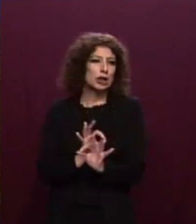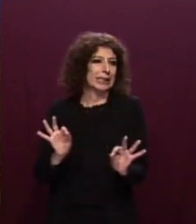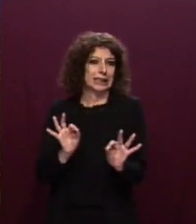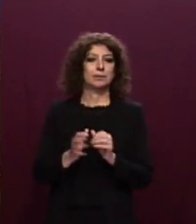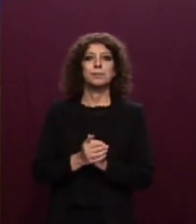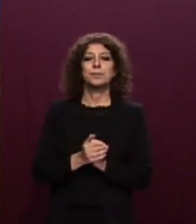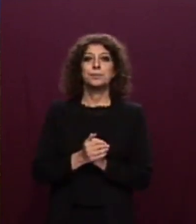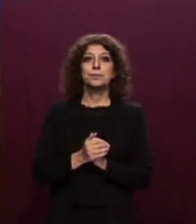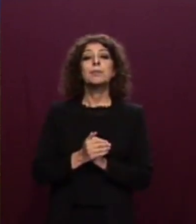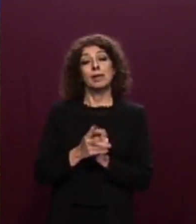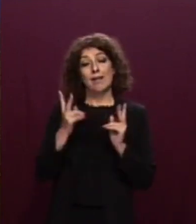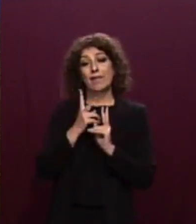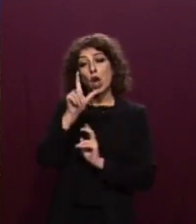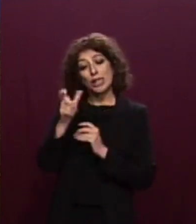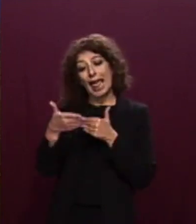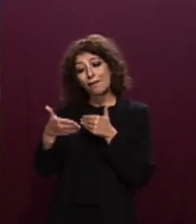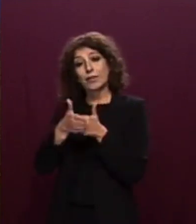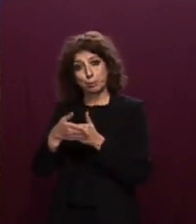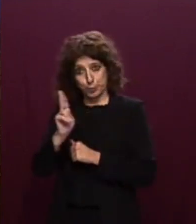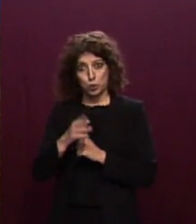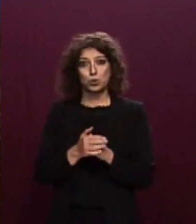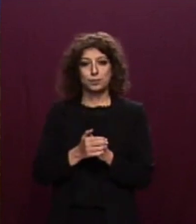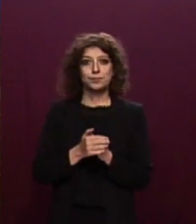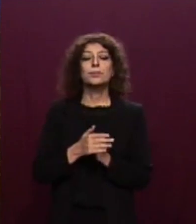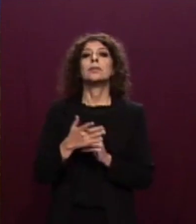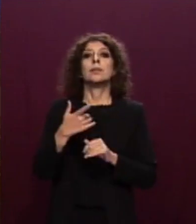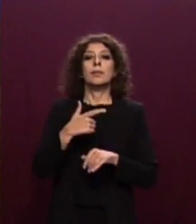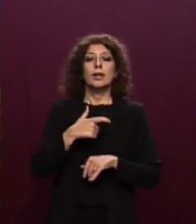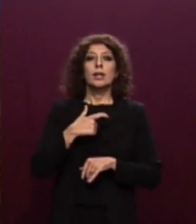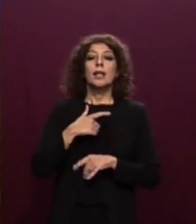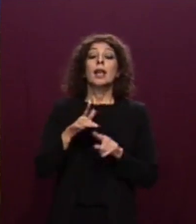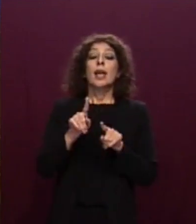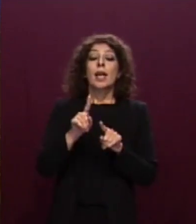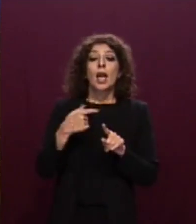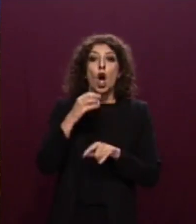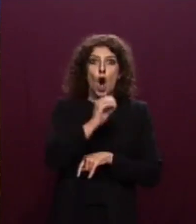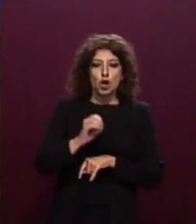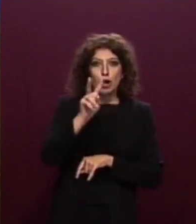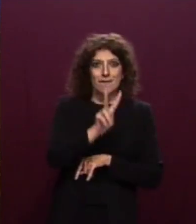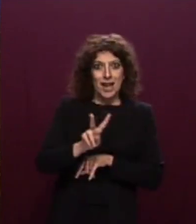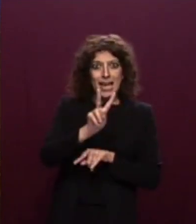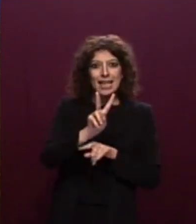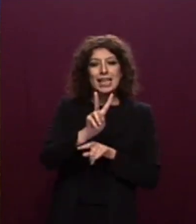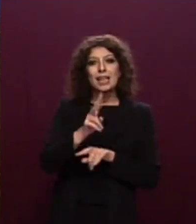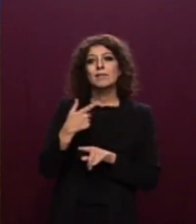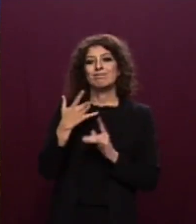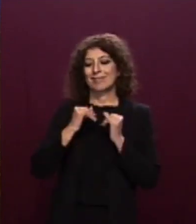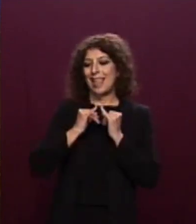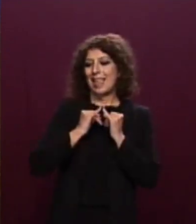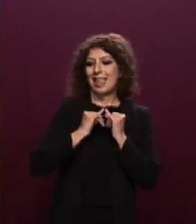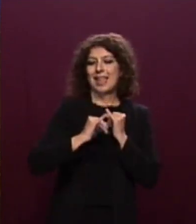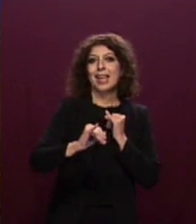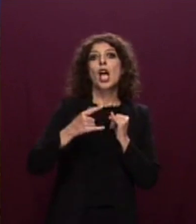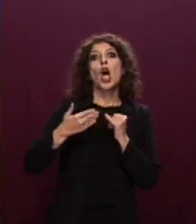vicino dell'Italia ai luoghi degli interventi. La decisione dell'Ocean Viking di allontanarsi dalle coste italiane risulta essere stata presa dopo che i